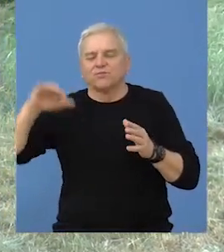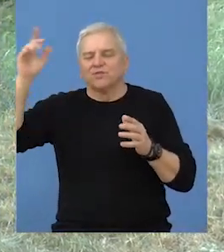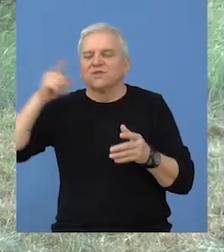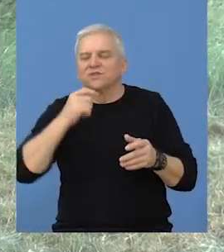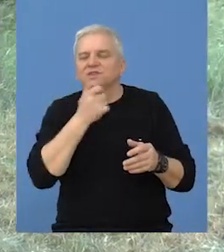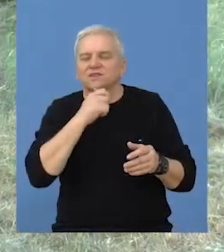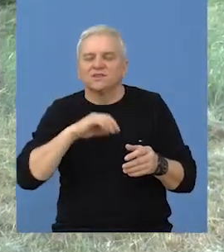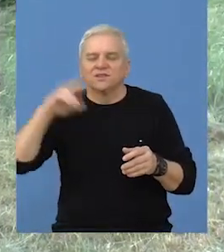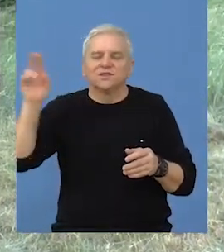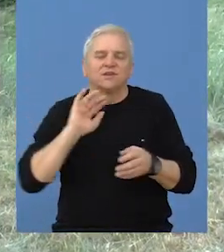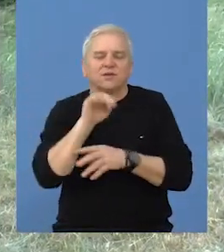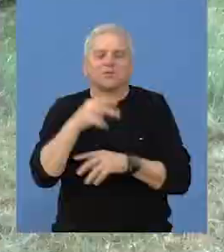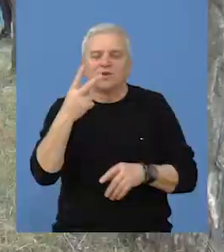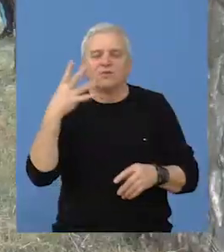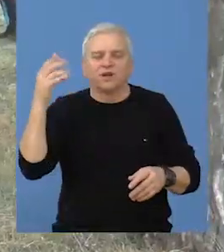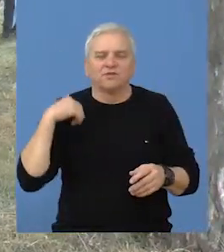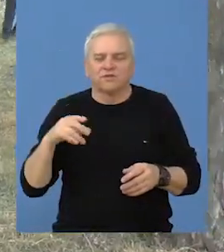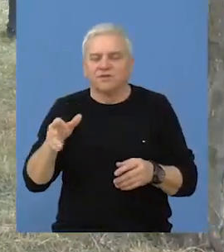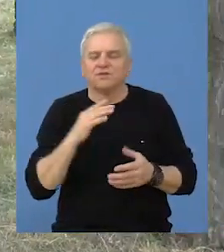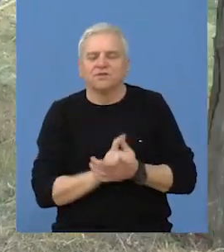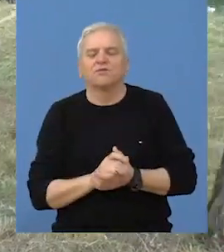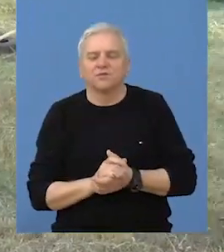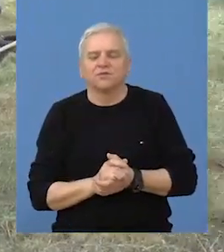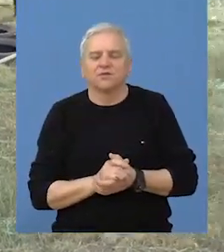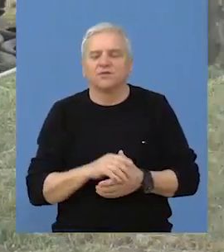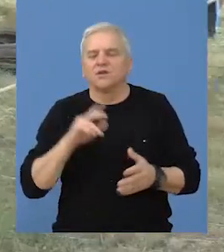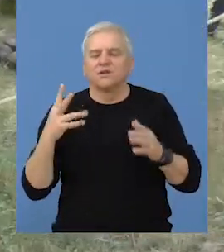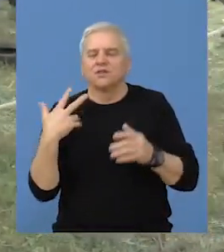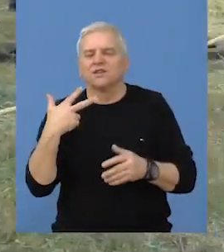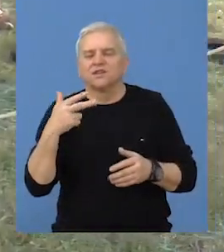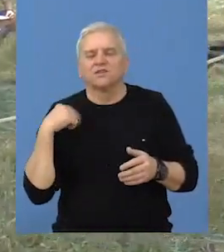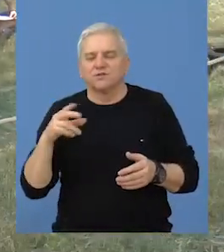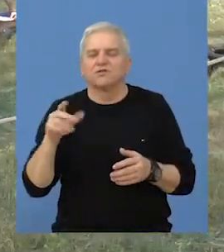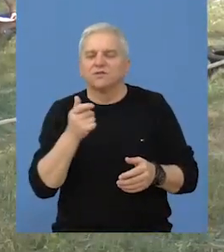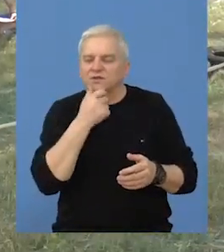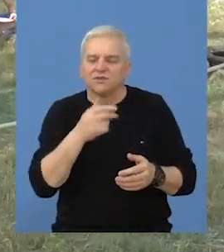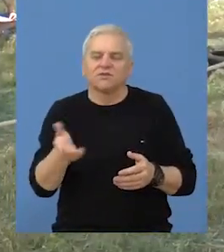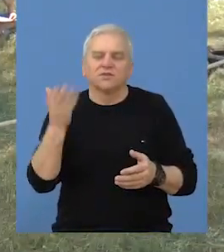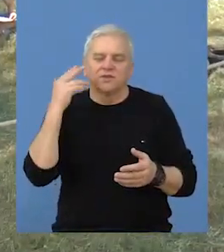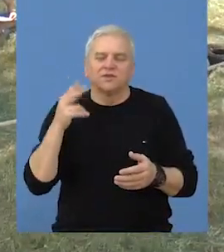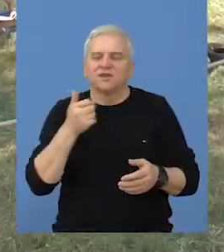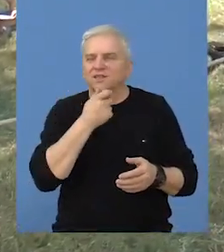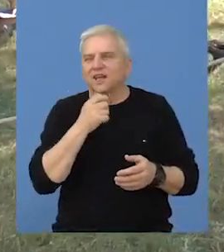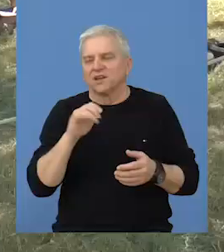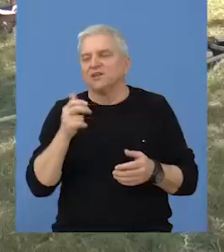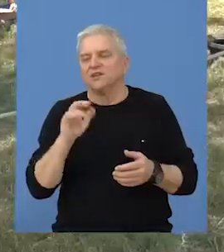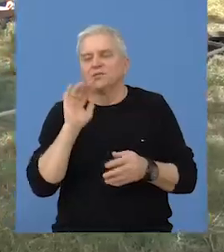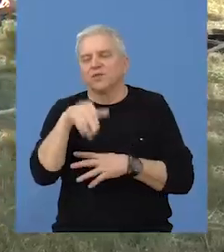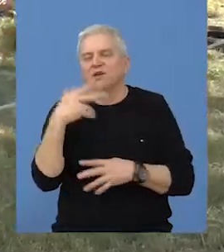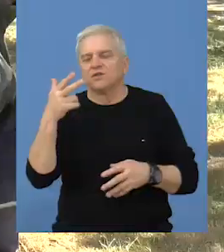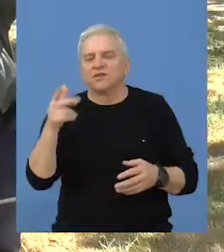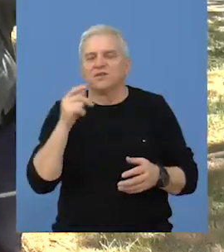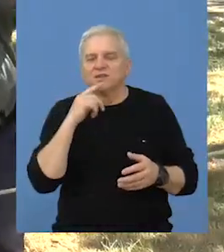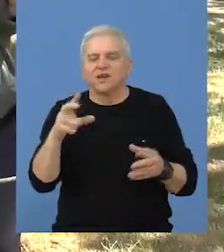brđanke i onda stari brđani i brđanke idu do 30 pa posle toga ovaj veterani za.